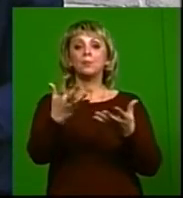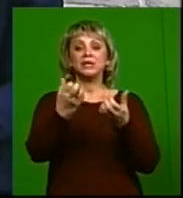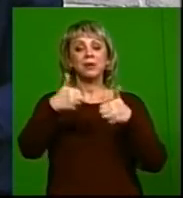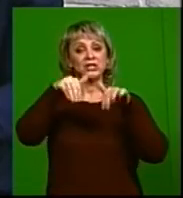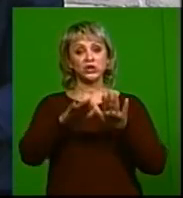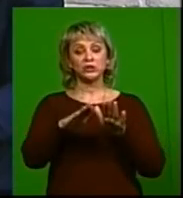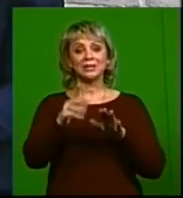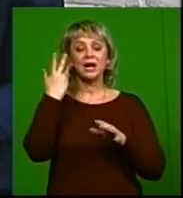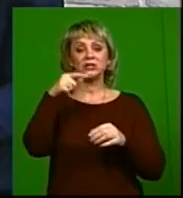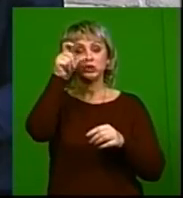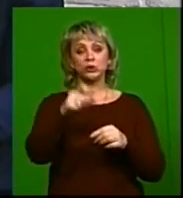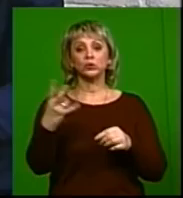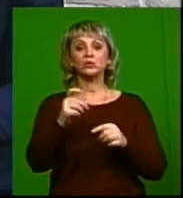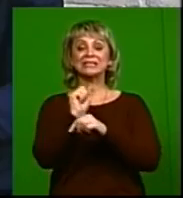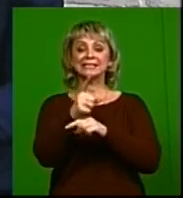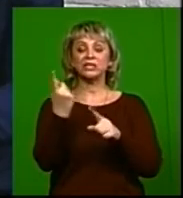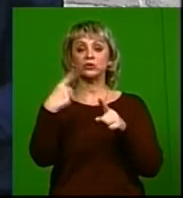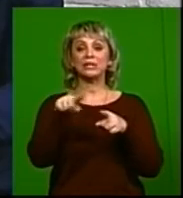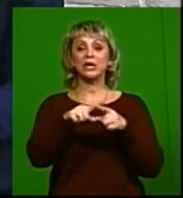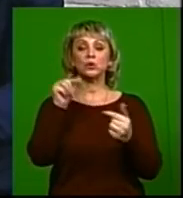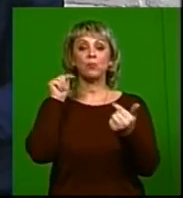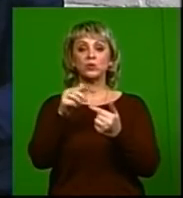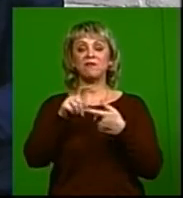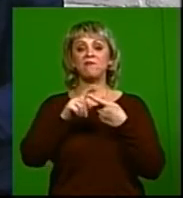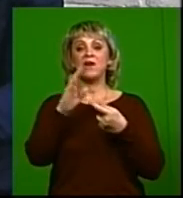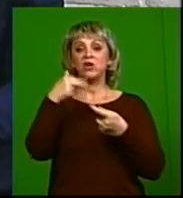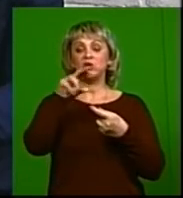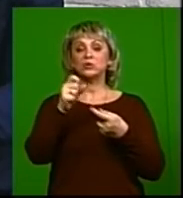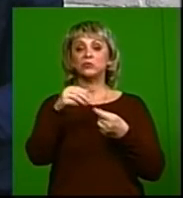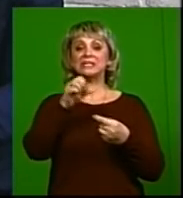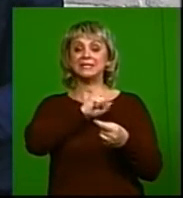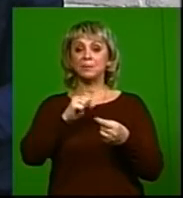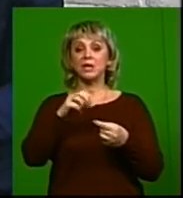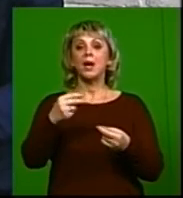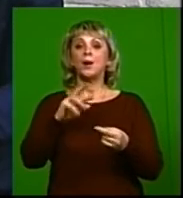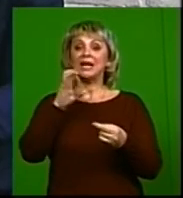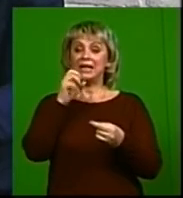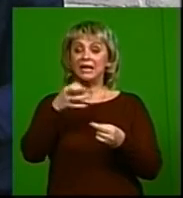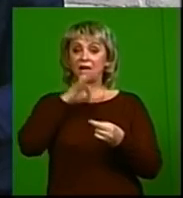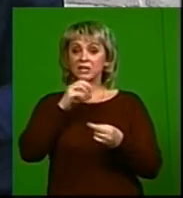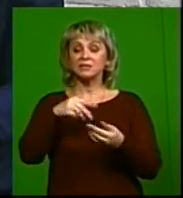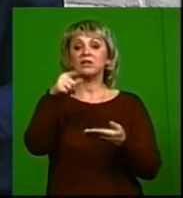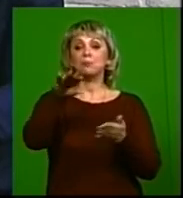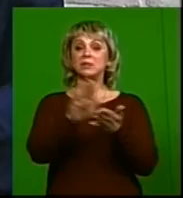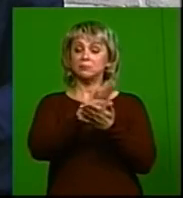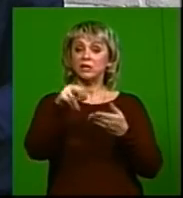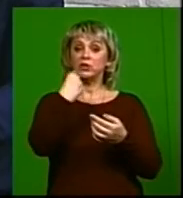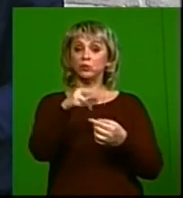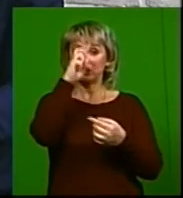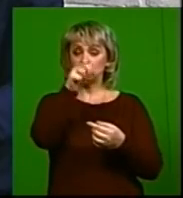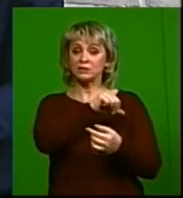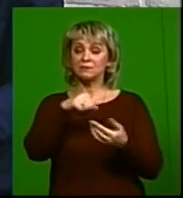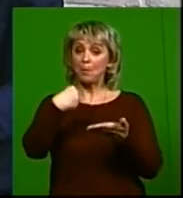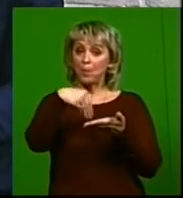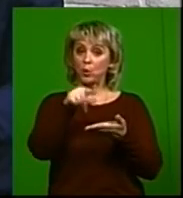решение, когда человеку нужно назначить вот эту противовирусную терапию. Препараты выдают бесплатно, их закупает государство у нас в